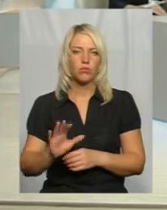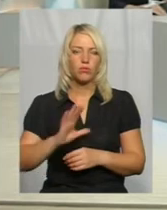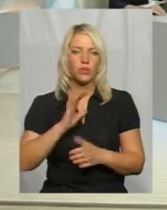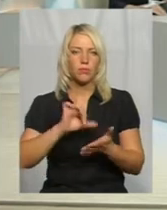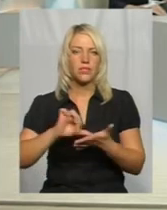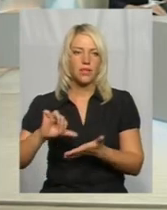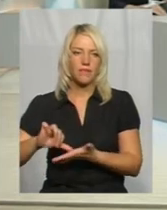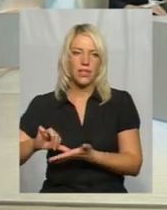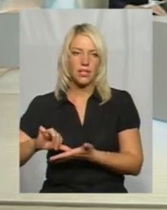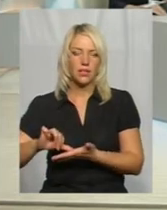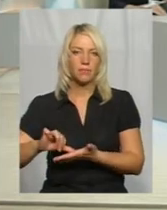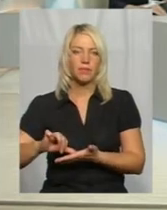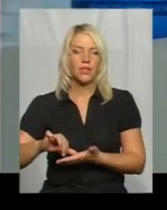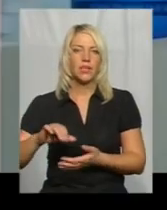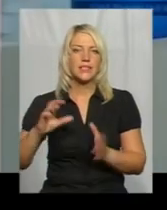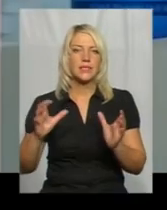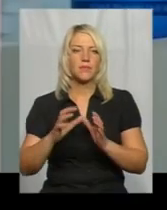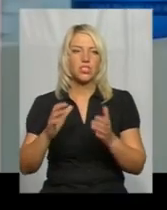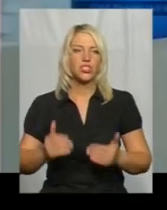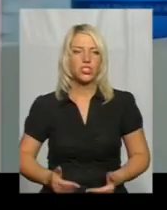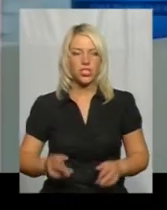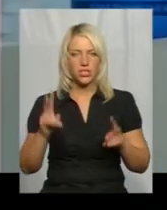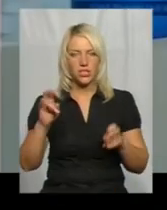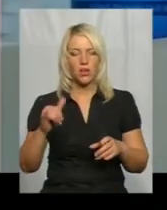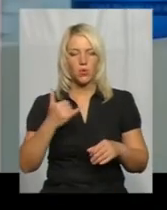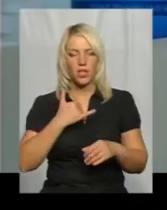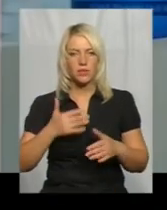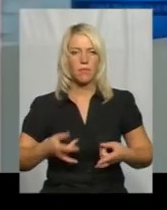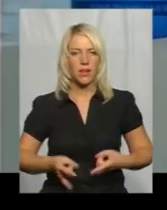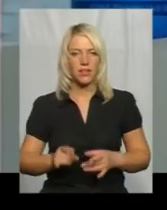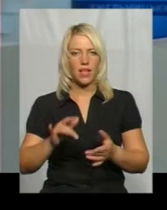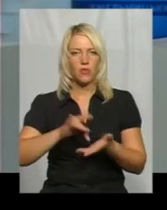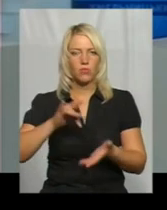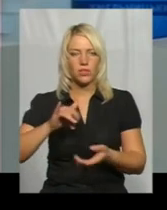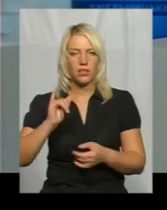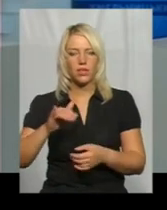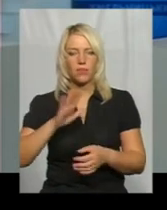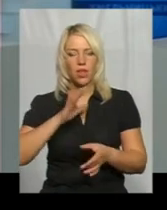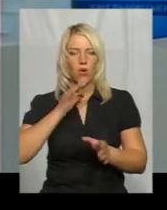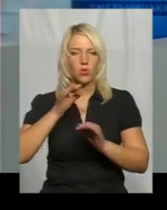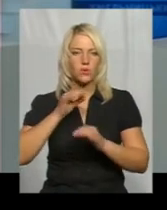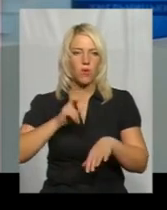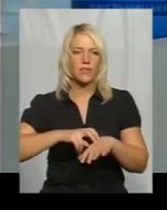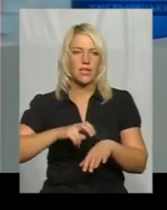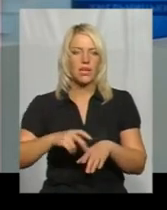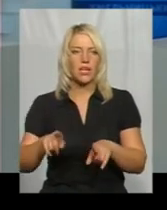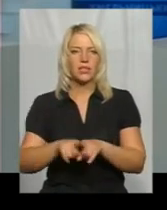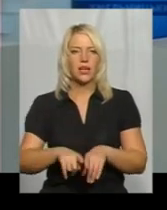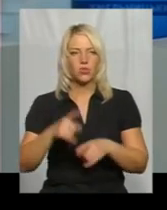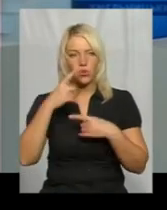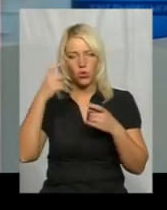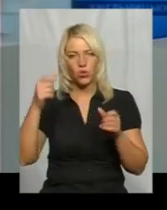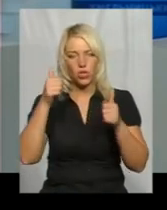представники збереження життя в нас в перинатальному центрі, розмова була з лікарями, також оголошення